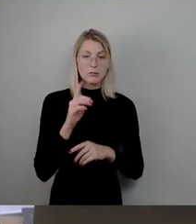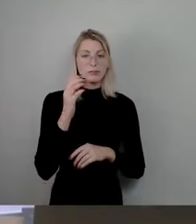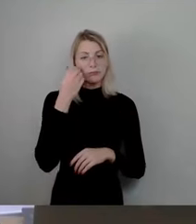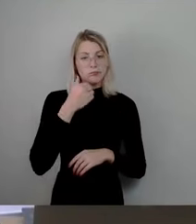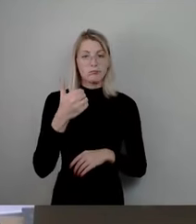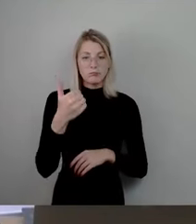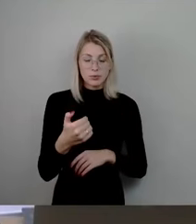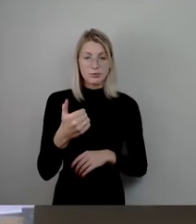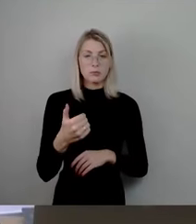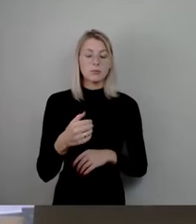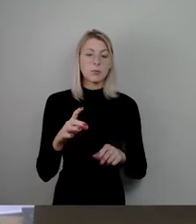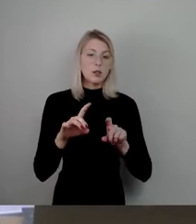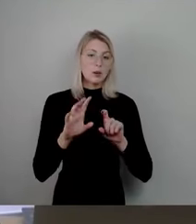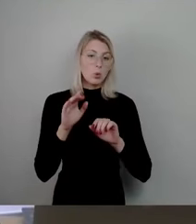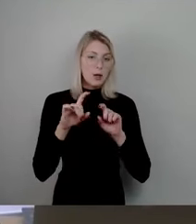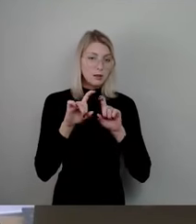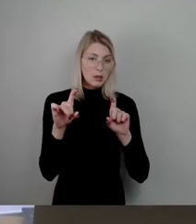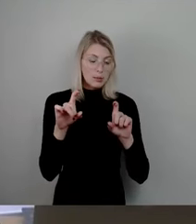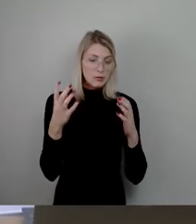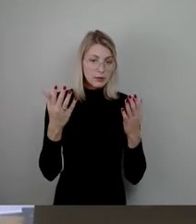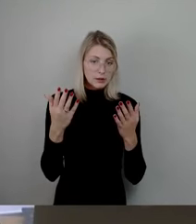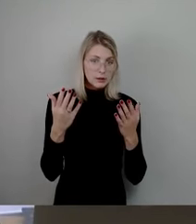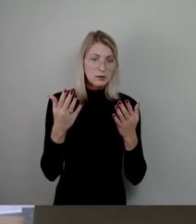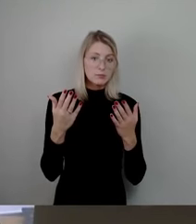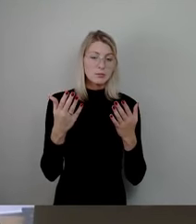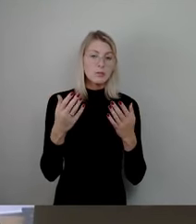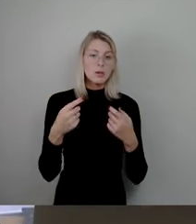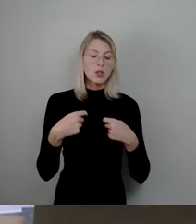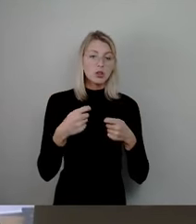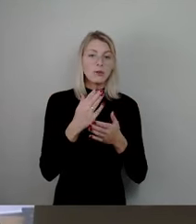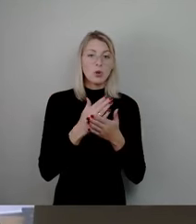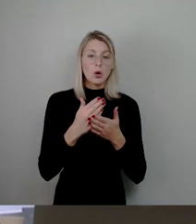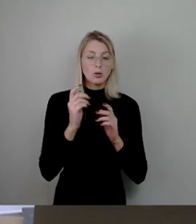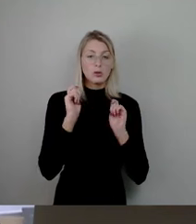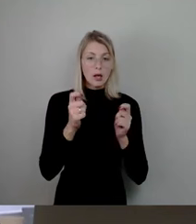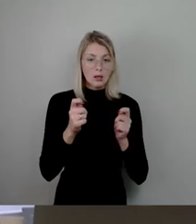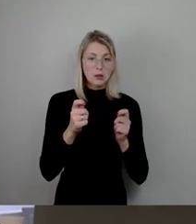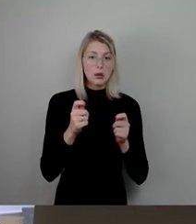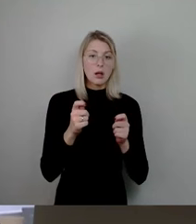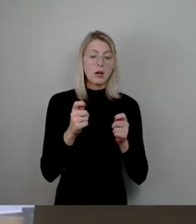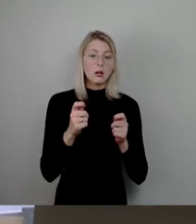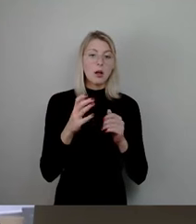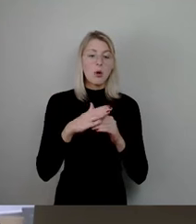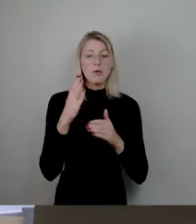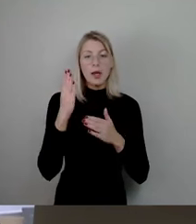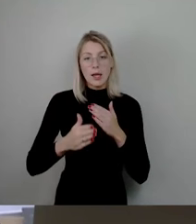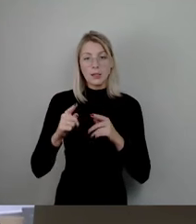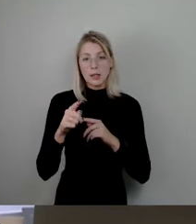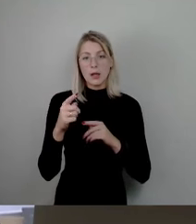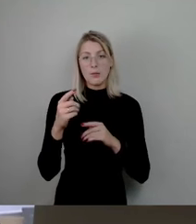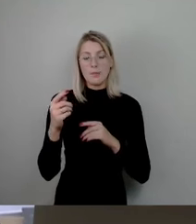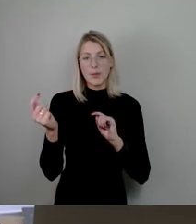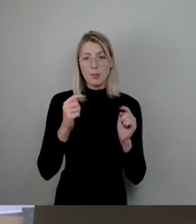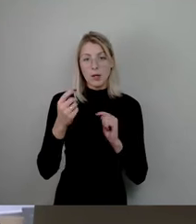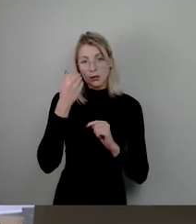über den Geschäftsordnungsantrag auf Ende der Debatte. Wer dem zustimmen möchte, den bitte ich